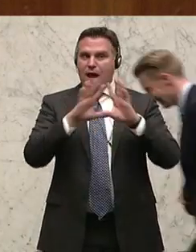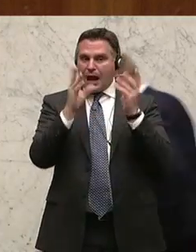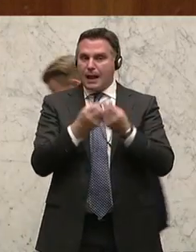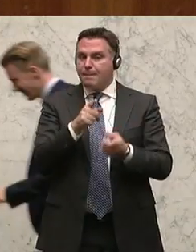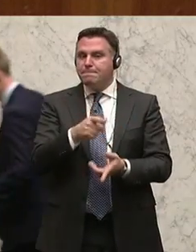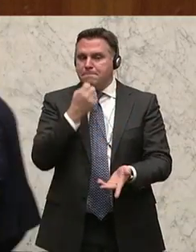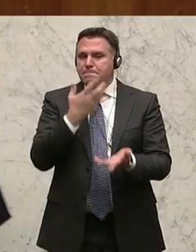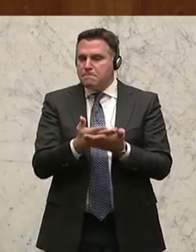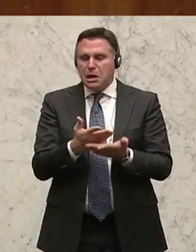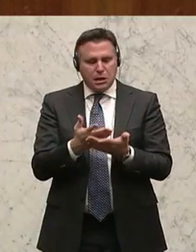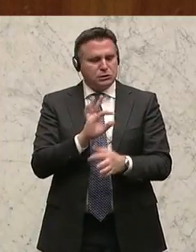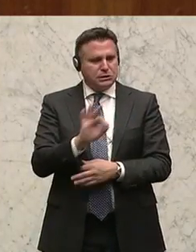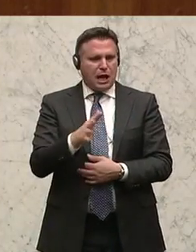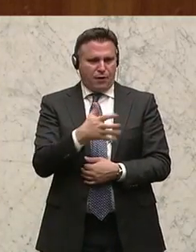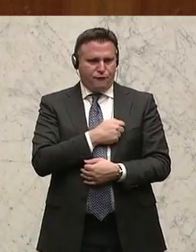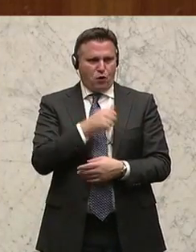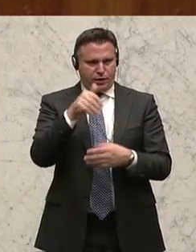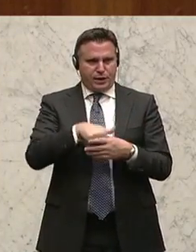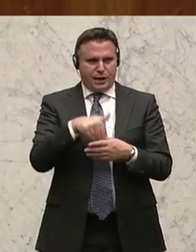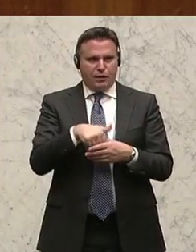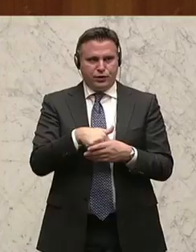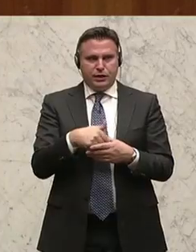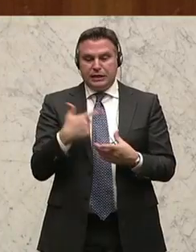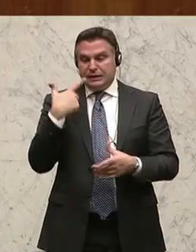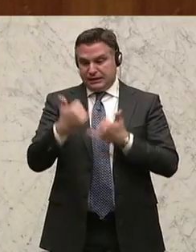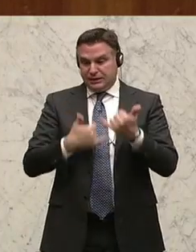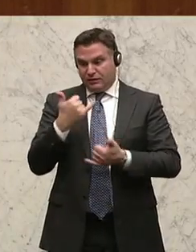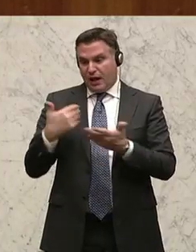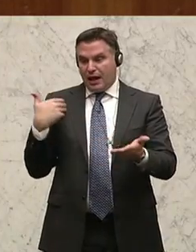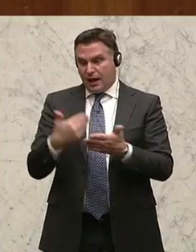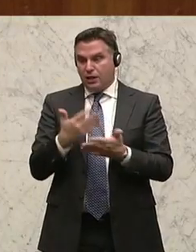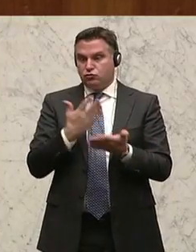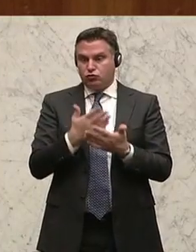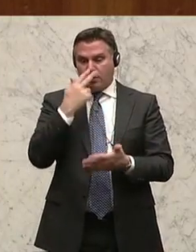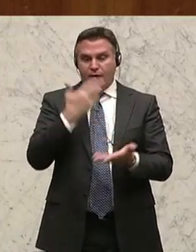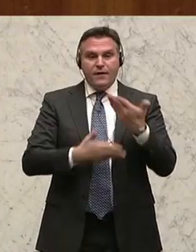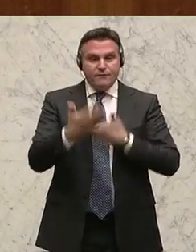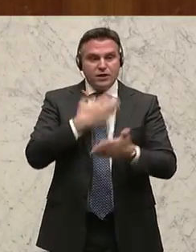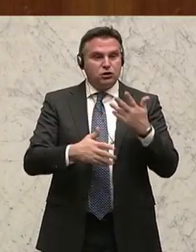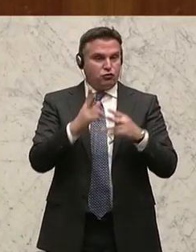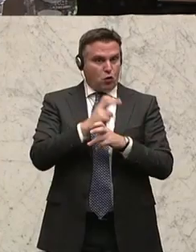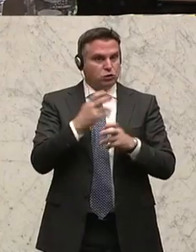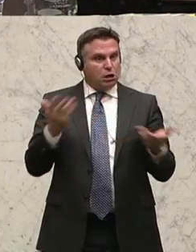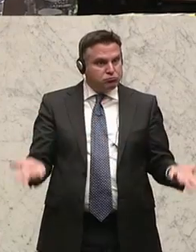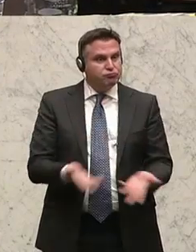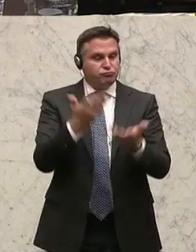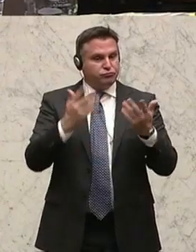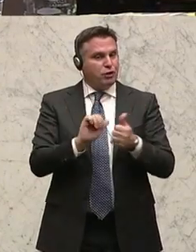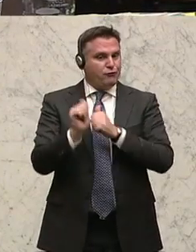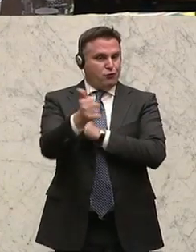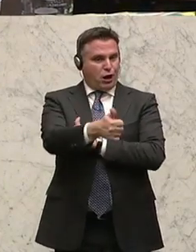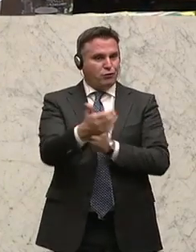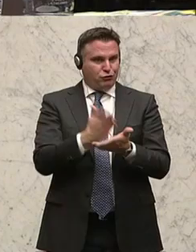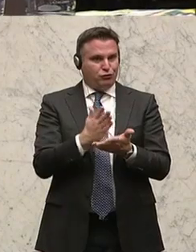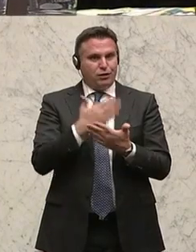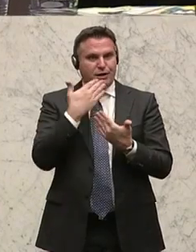Bericht ein erfolgreicher. Und wir haben in den letzten zwei Jahren Österreichs Wirtschaft wieder in dieser Beziehung ein Stück weiter nach vorne